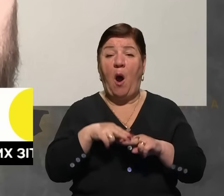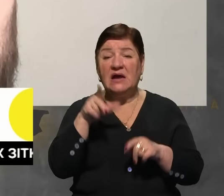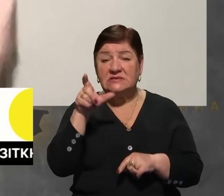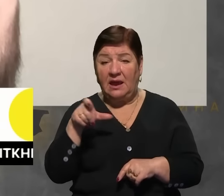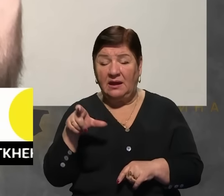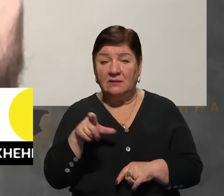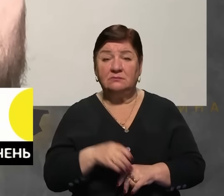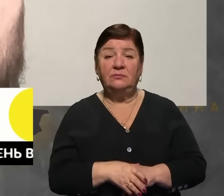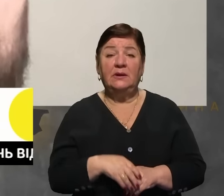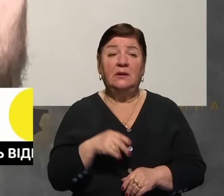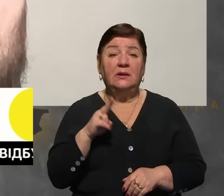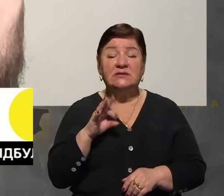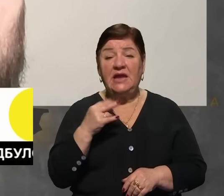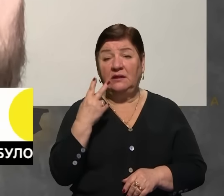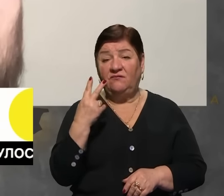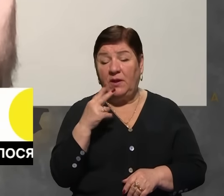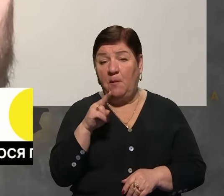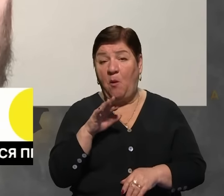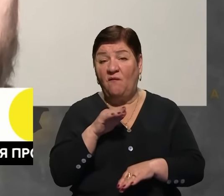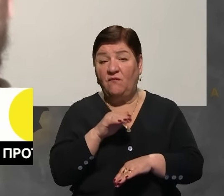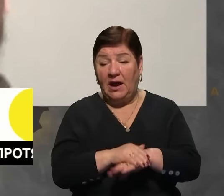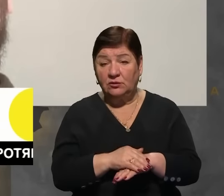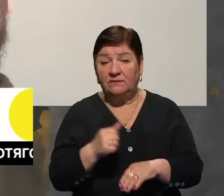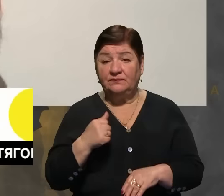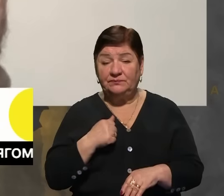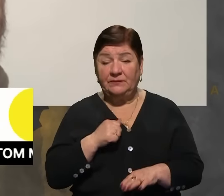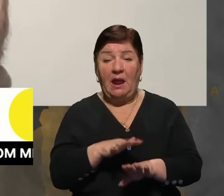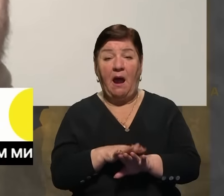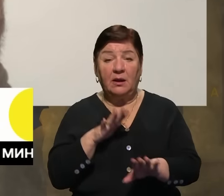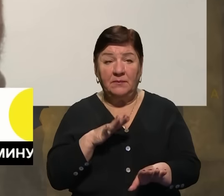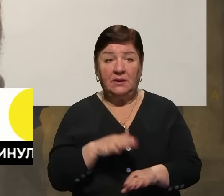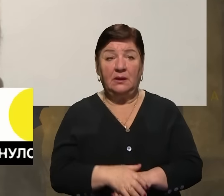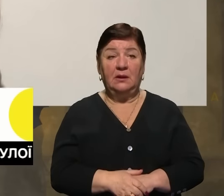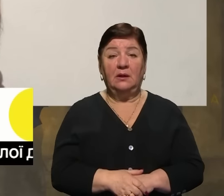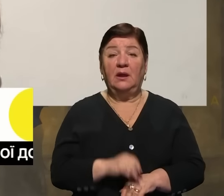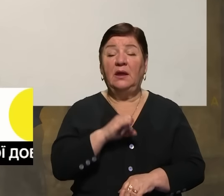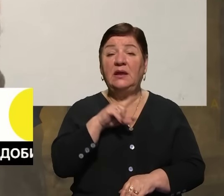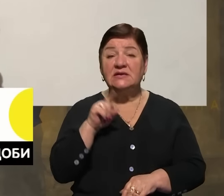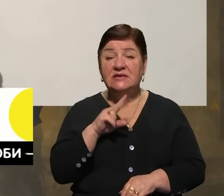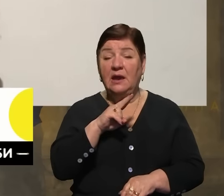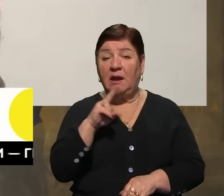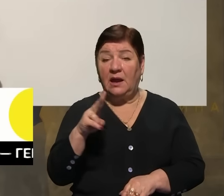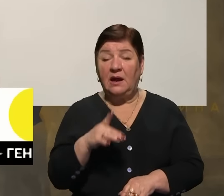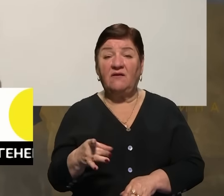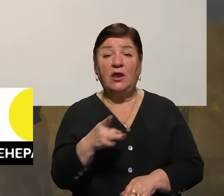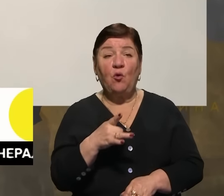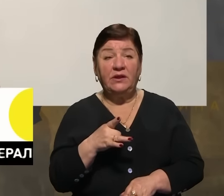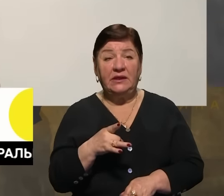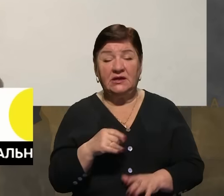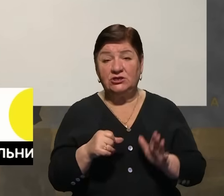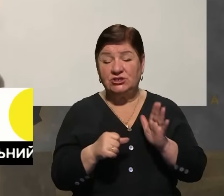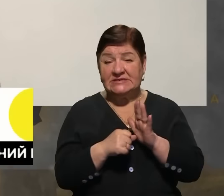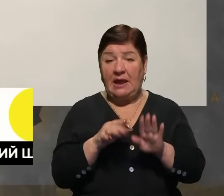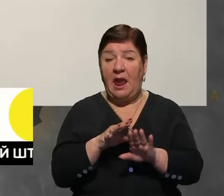Це дві, по факту, обшовійськової армії, з яких складається, там, в районі шести